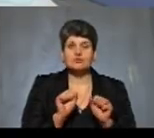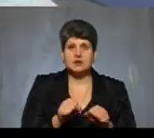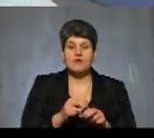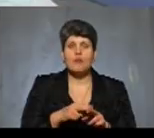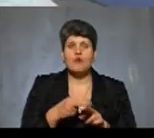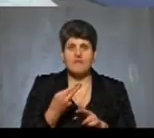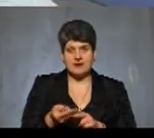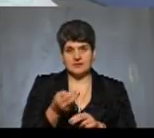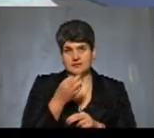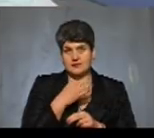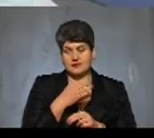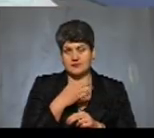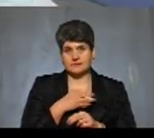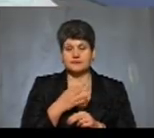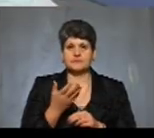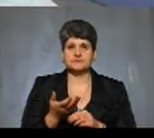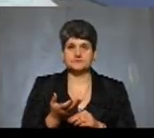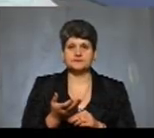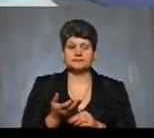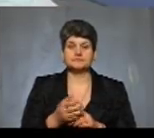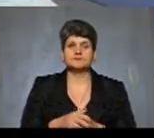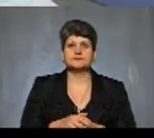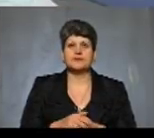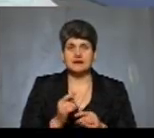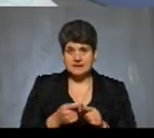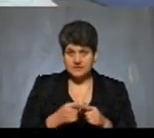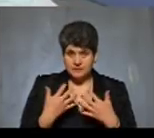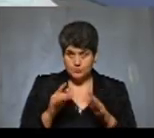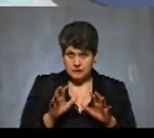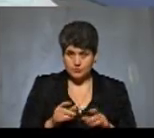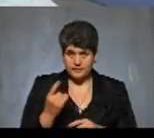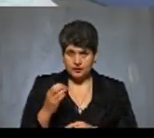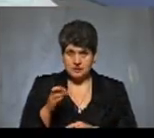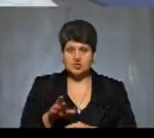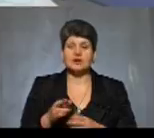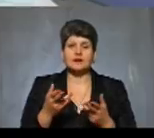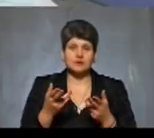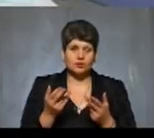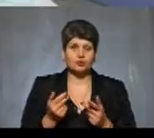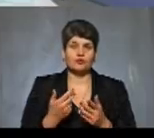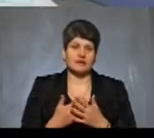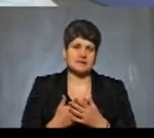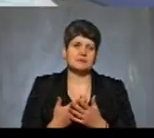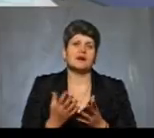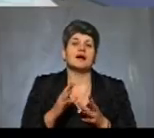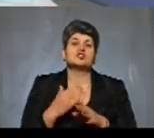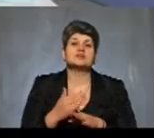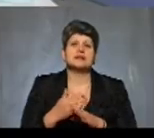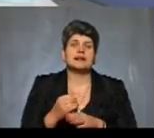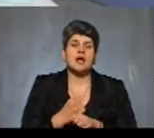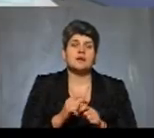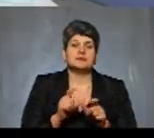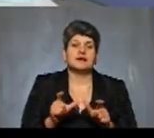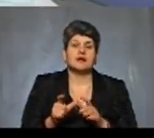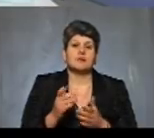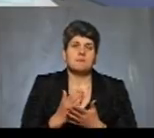лікарського засобу. Мені реалізовувати вже ці закони, дії з 1 січня. Тобто, в принципі, яка десь частина аптек до цього часу мала